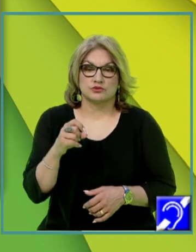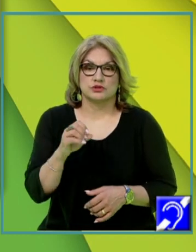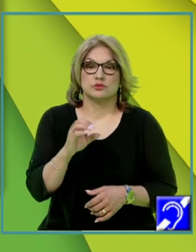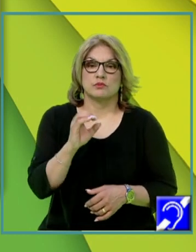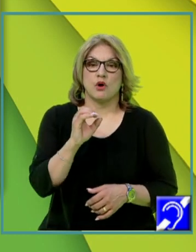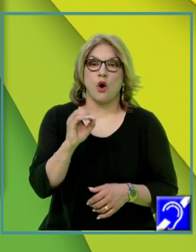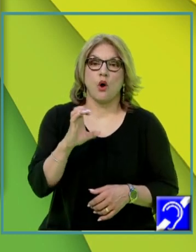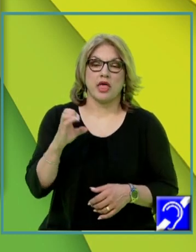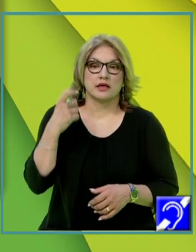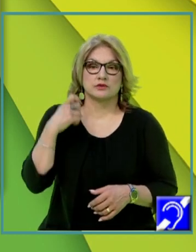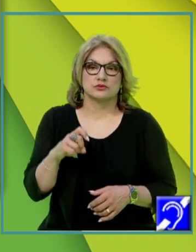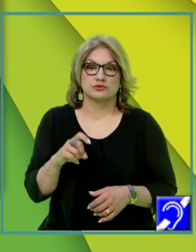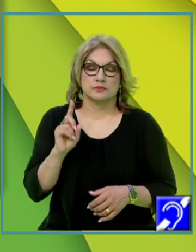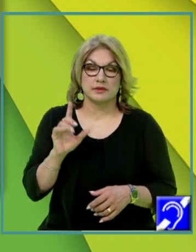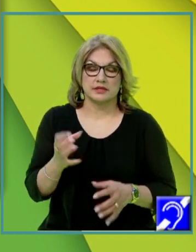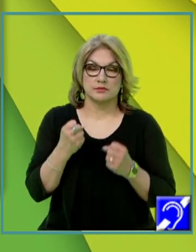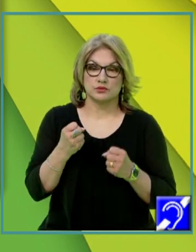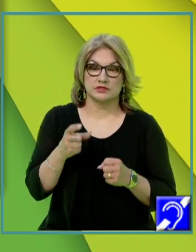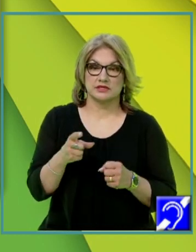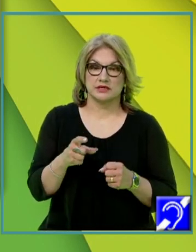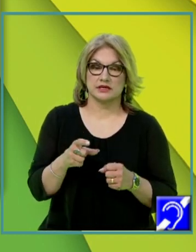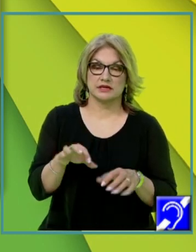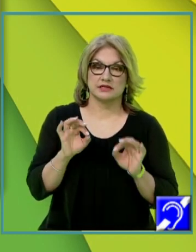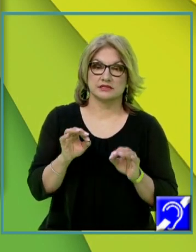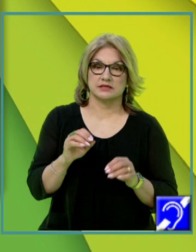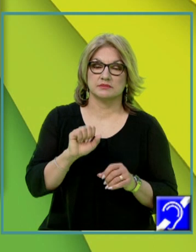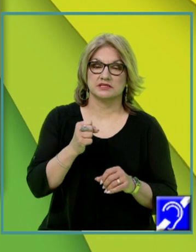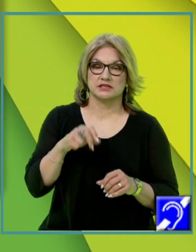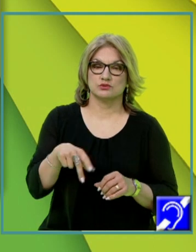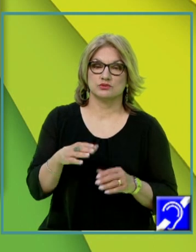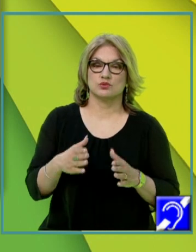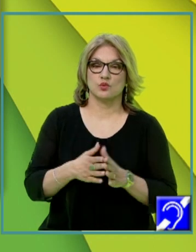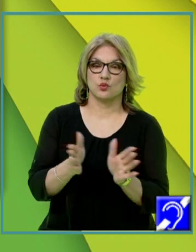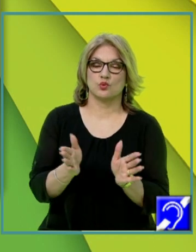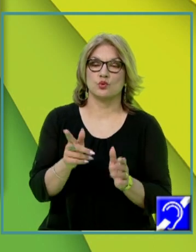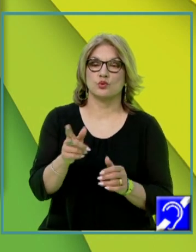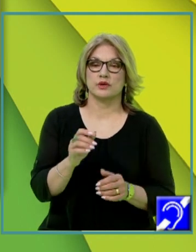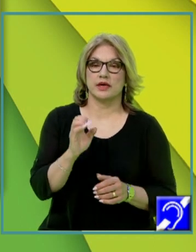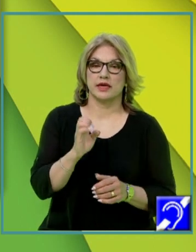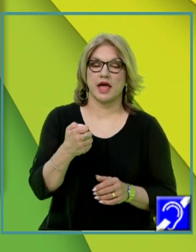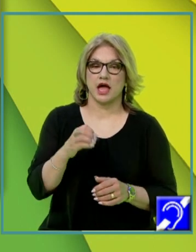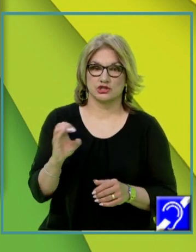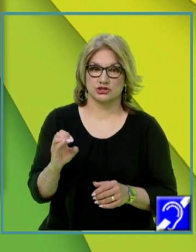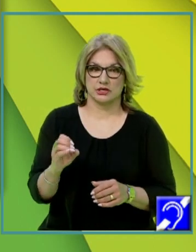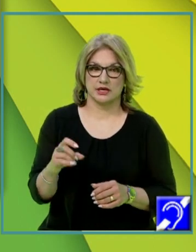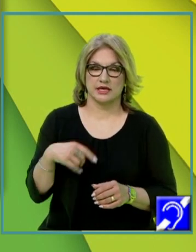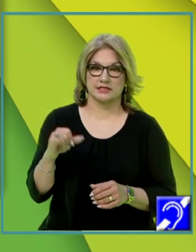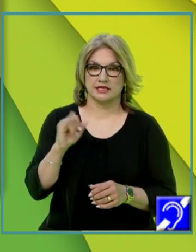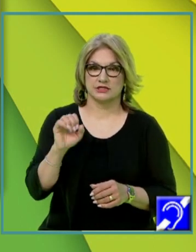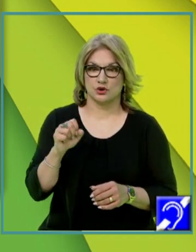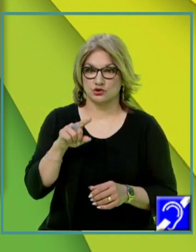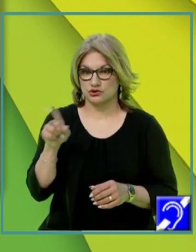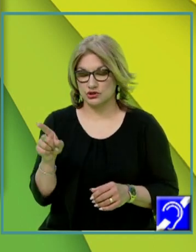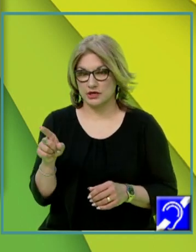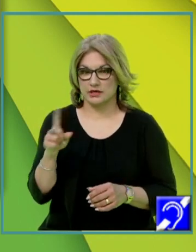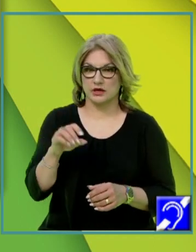determinat sinusul unghiului AE-C, triunghiul EAC spuneam că este isoscel, O